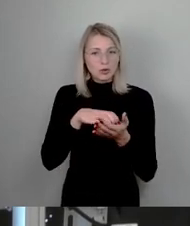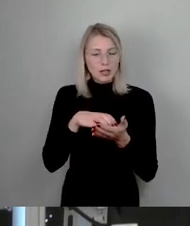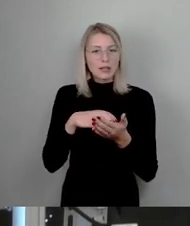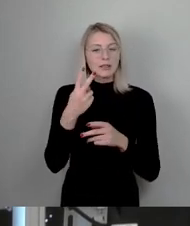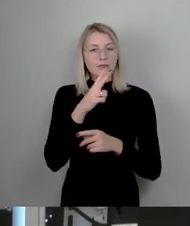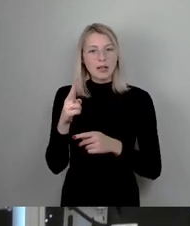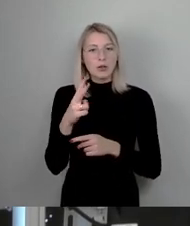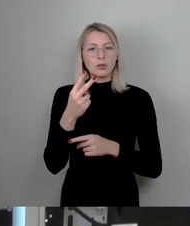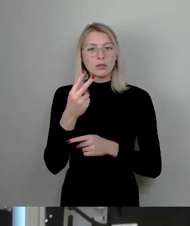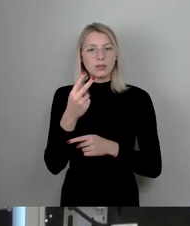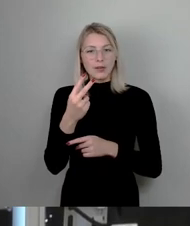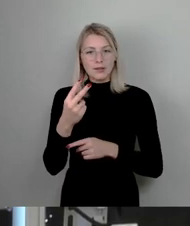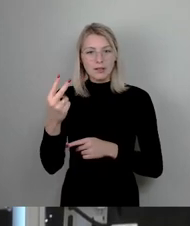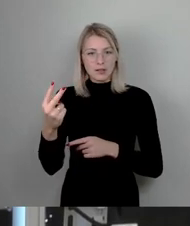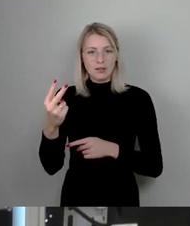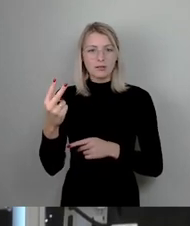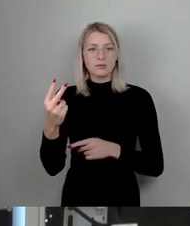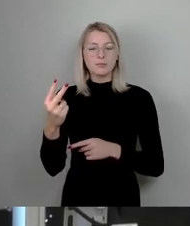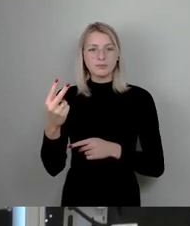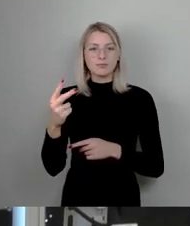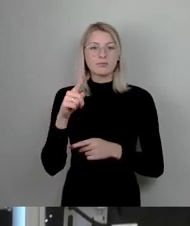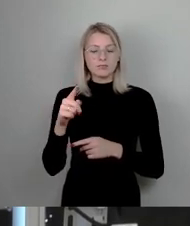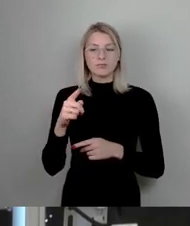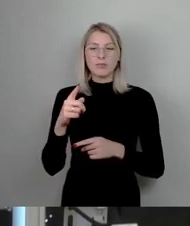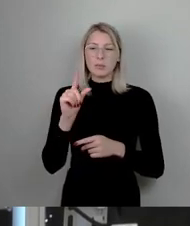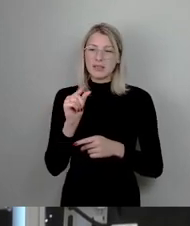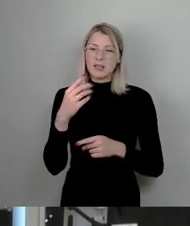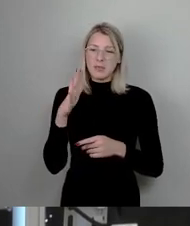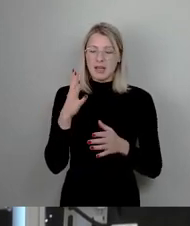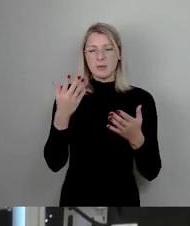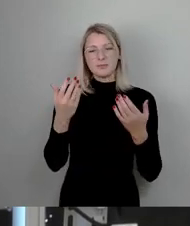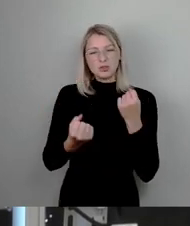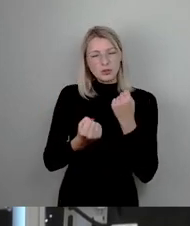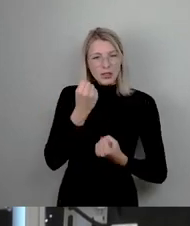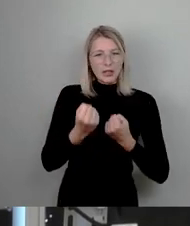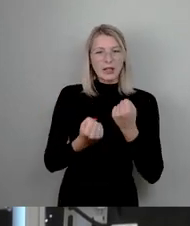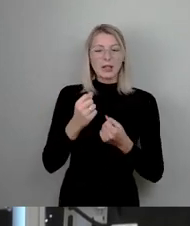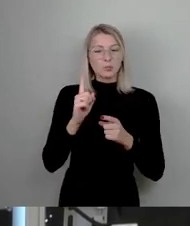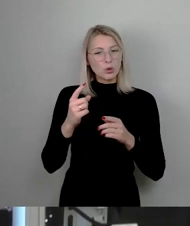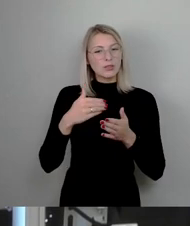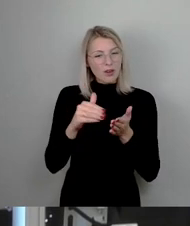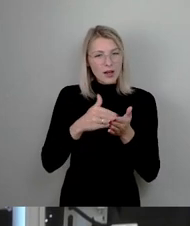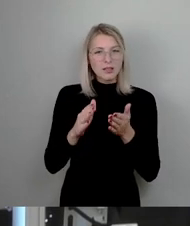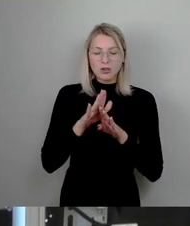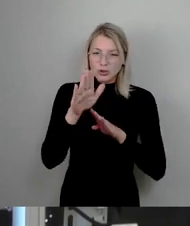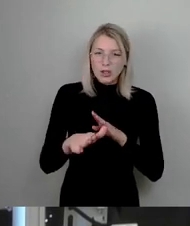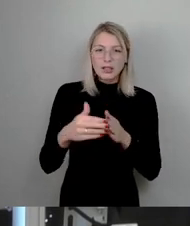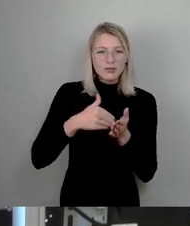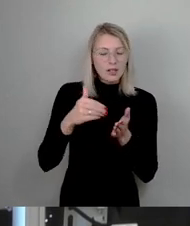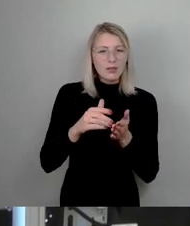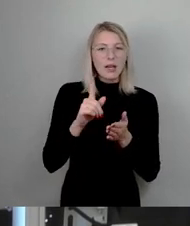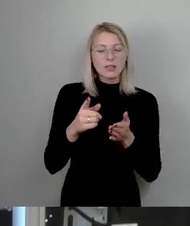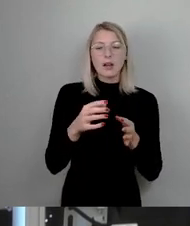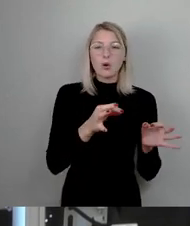eng auf der Votenhauer Straße. Der nächste Schritt wird notwendig. Die Voraussetzungen für den Umzug der 101.